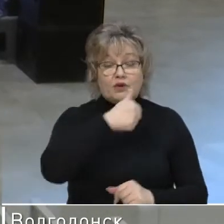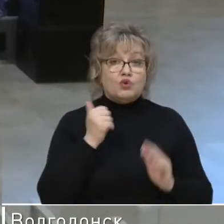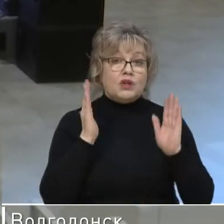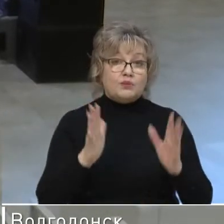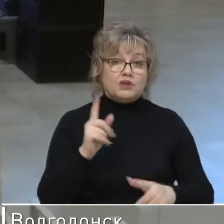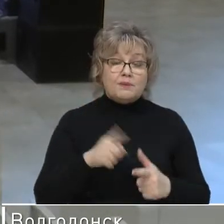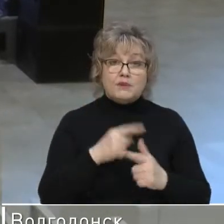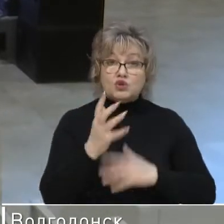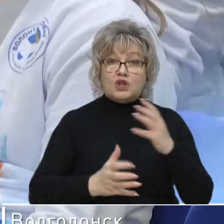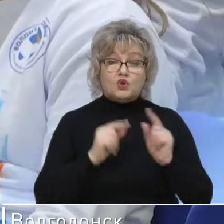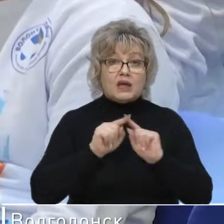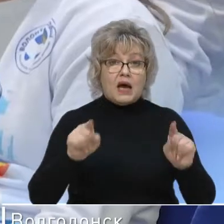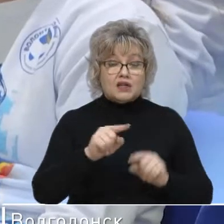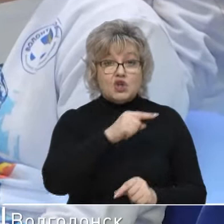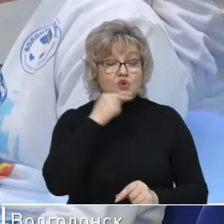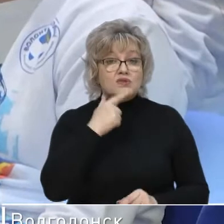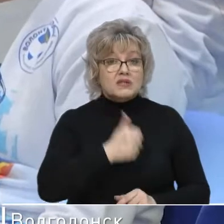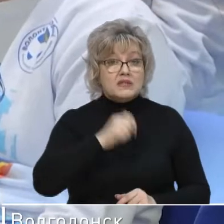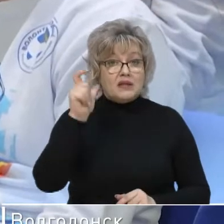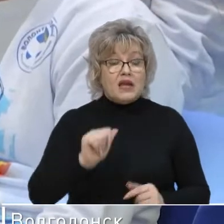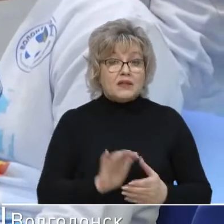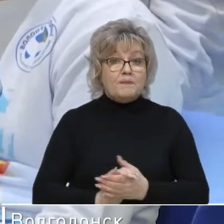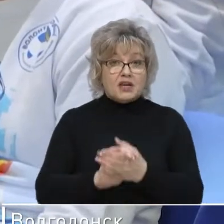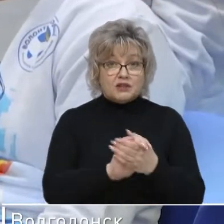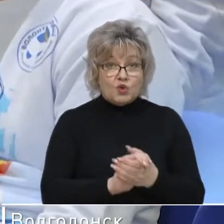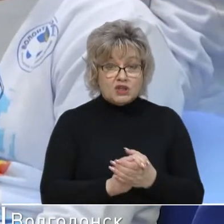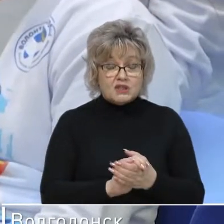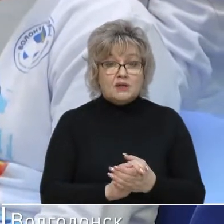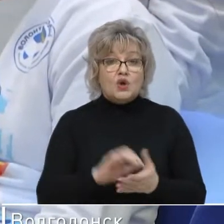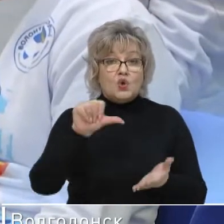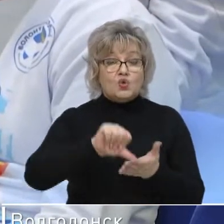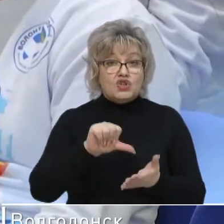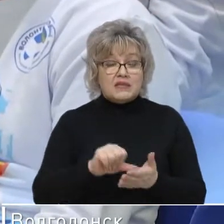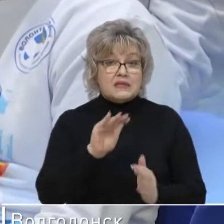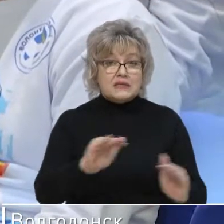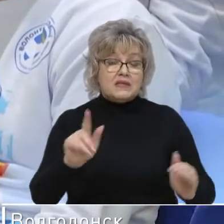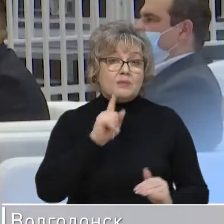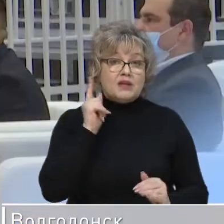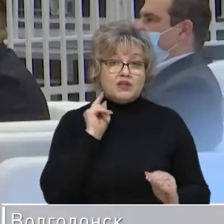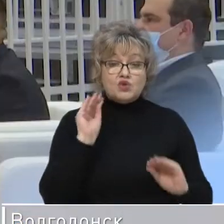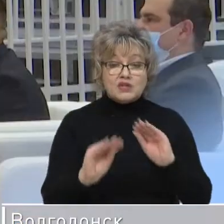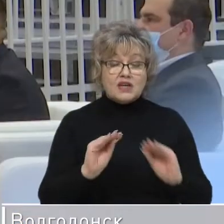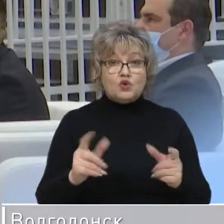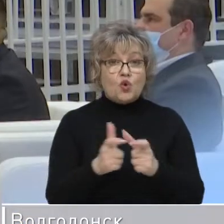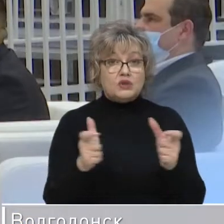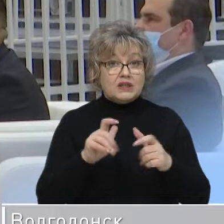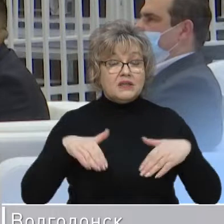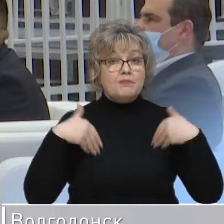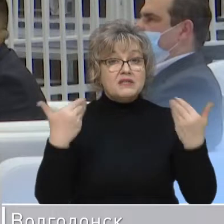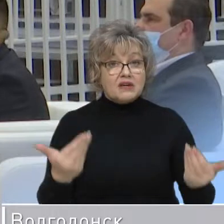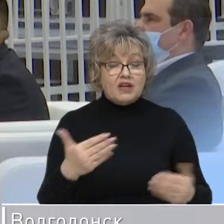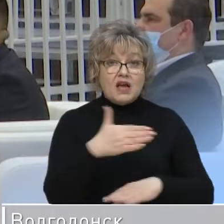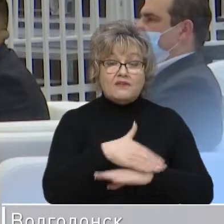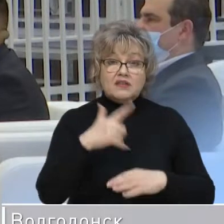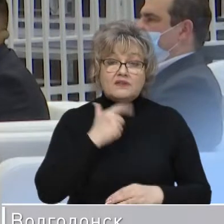станет международная акция «Русский солдат-миротворец». Участники «Дети и молодежь» изготовят открытки поздравления